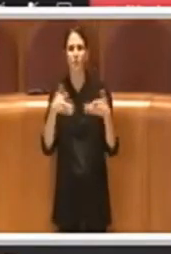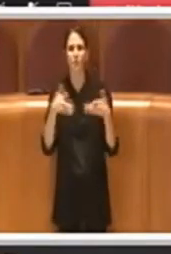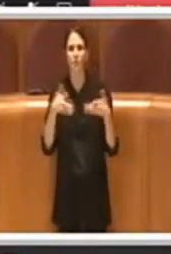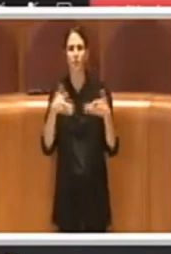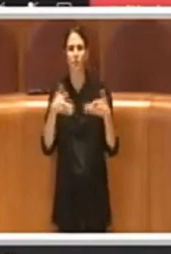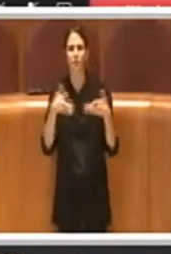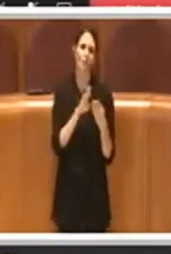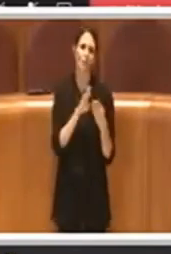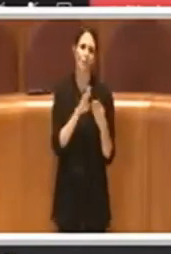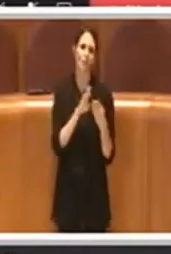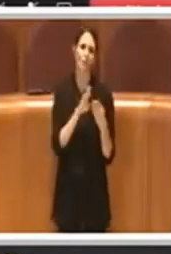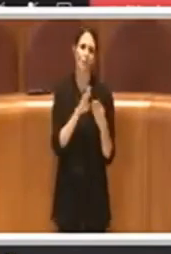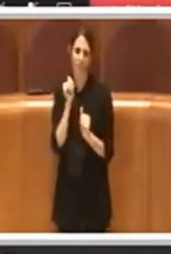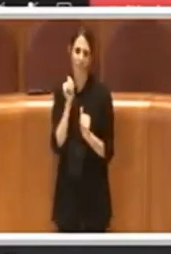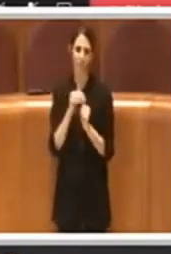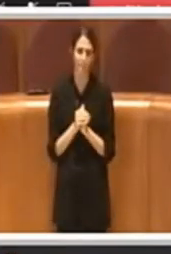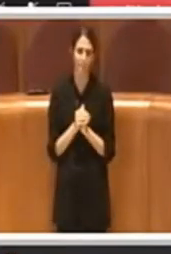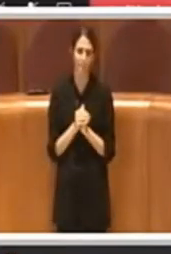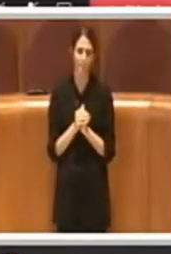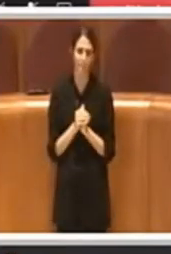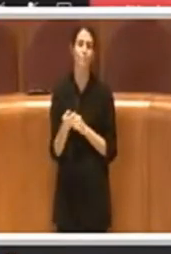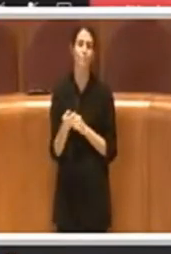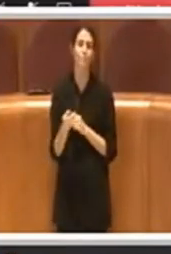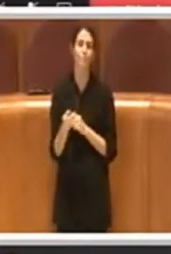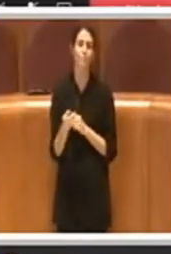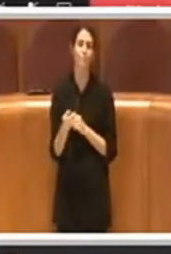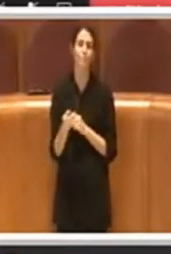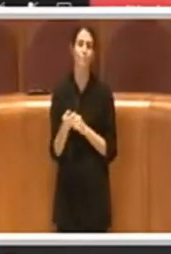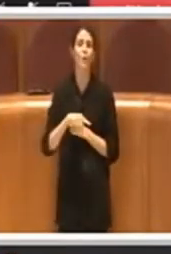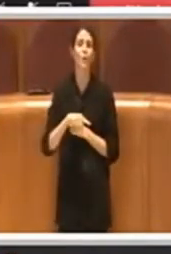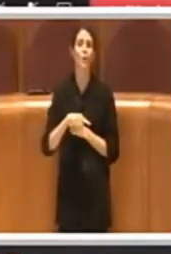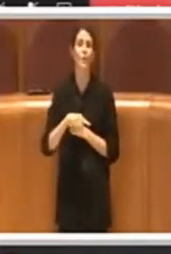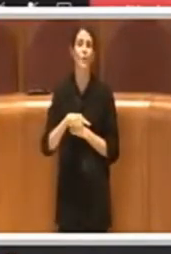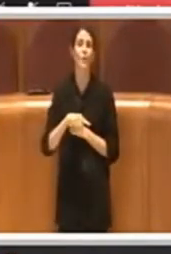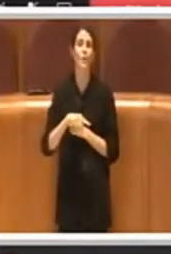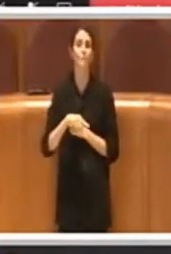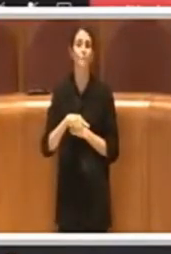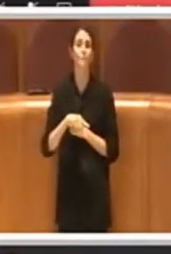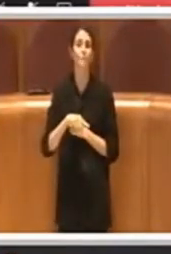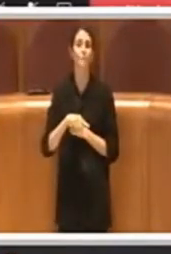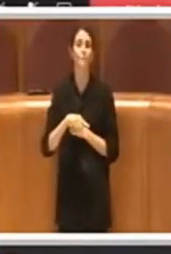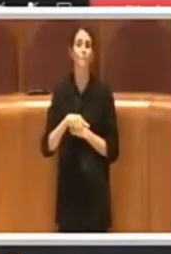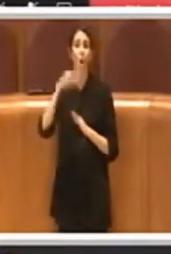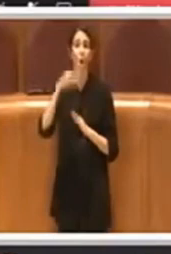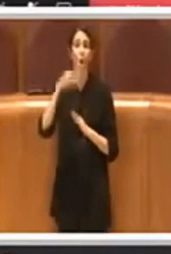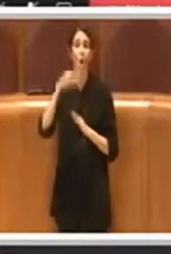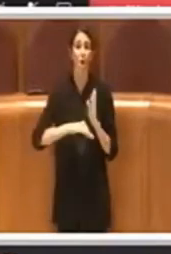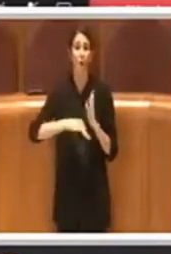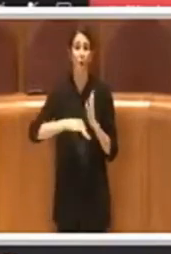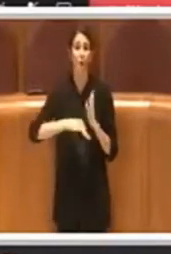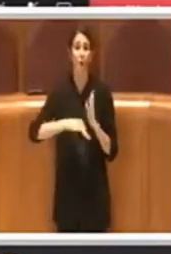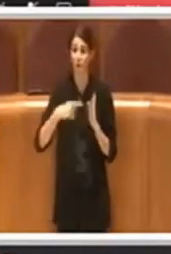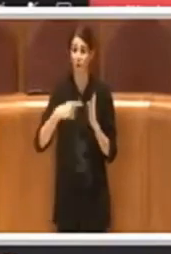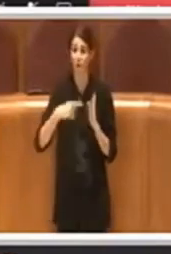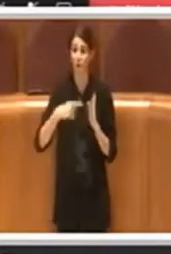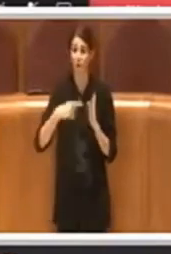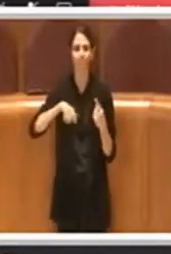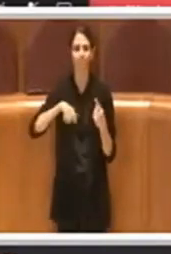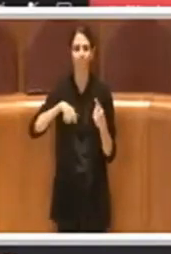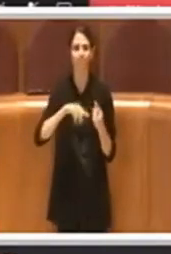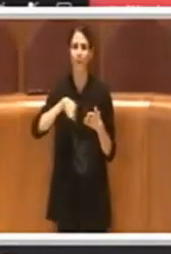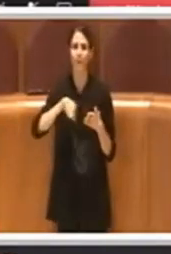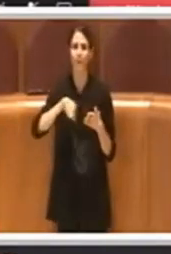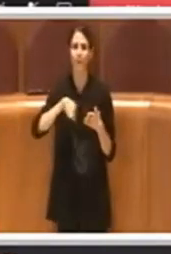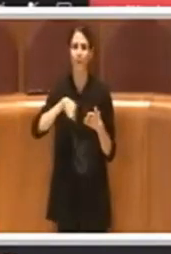precedentemente. Quindi noi su questo ordine del giorno voteremo no.